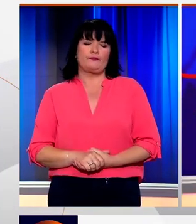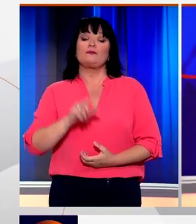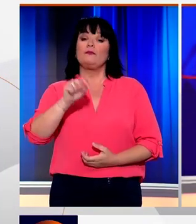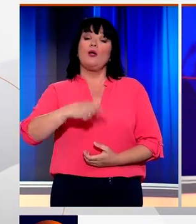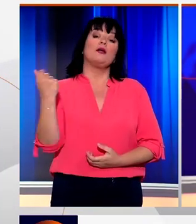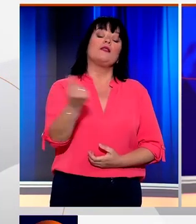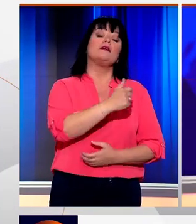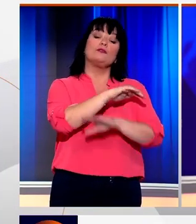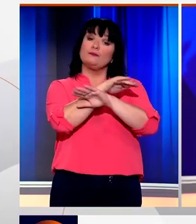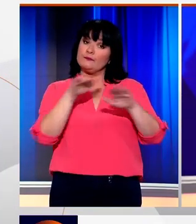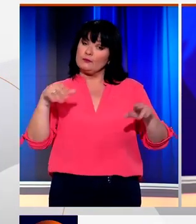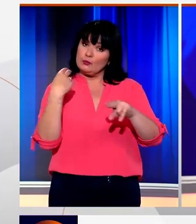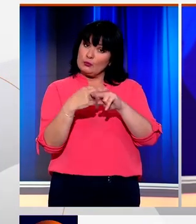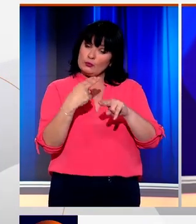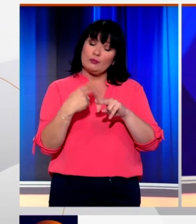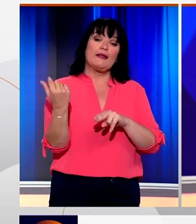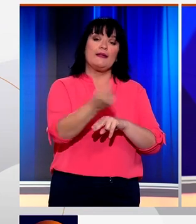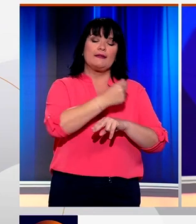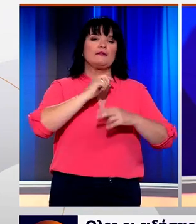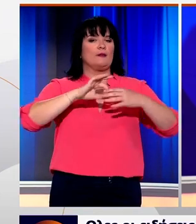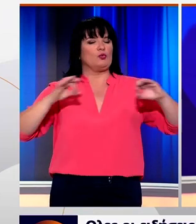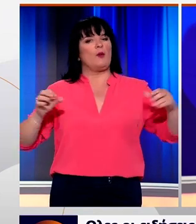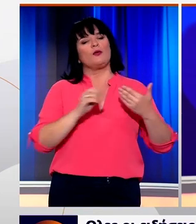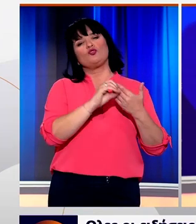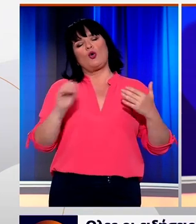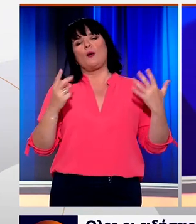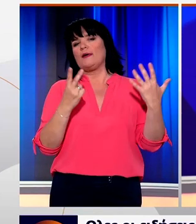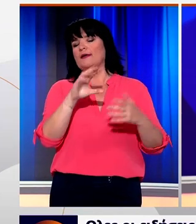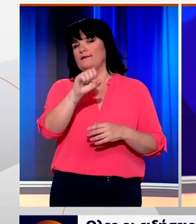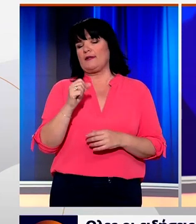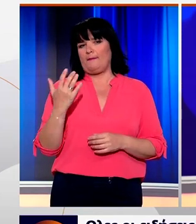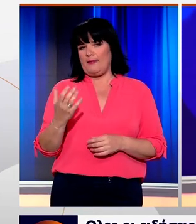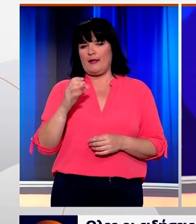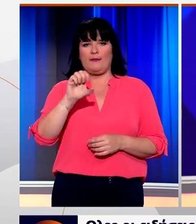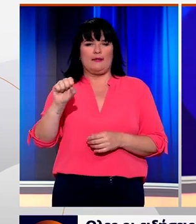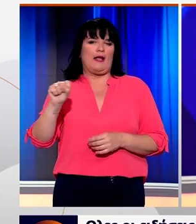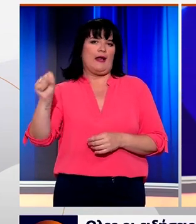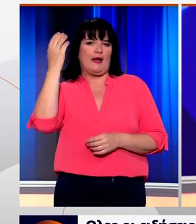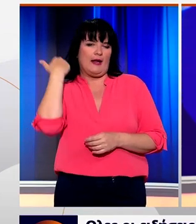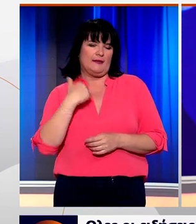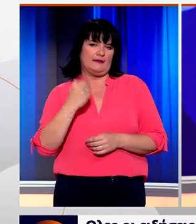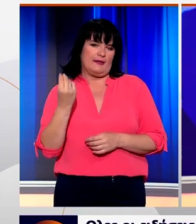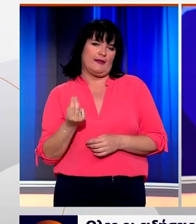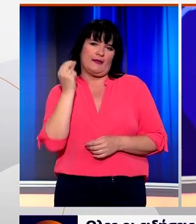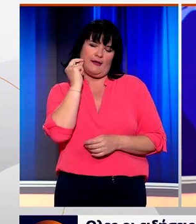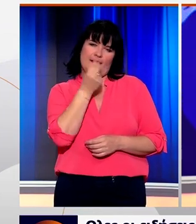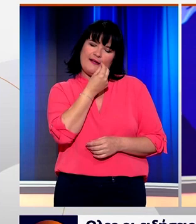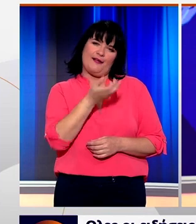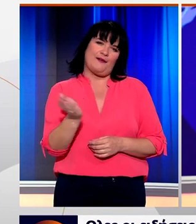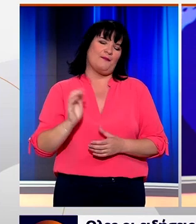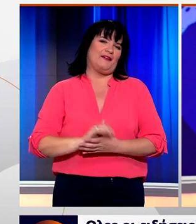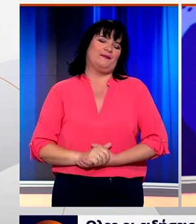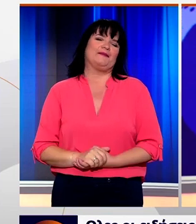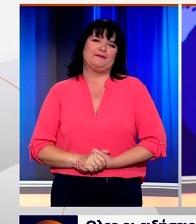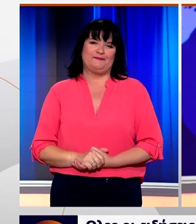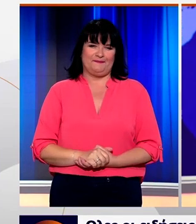Και στο σημείο αυτό, κυρίες και κύριοι, δελτίο μας ολοκληρώθηκε όλες οι ειδήσεις αναλυτικά στο κεντρικό δελτίο του Όπεν στις 7-5 με την Ελλη